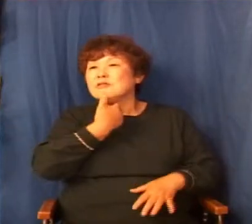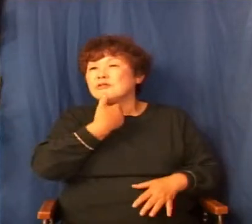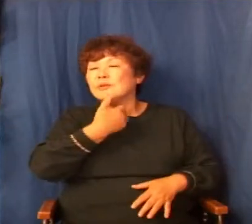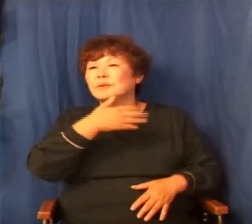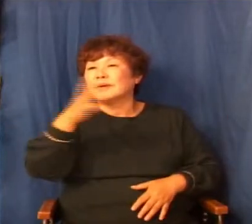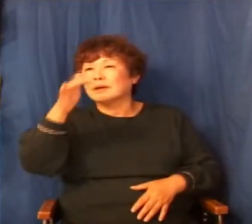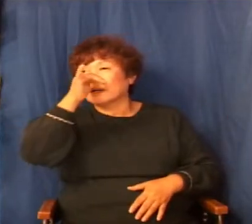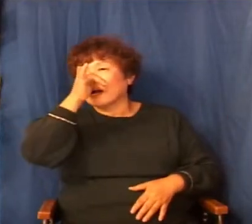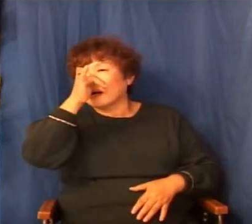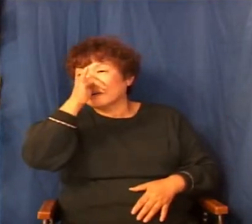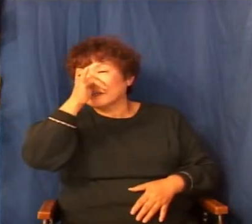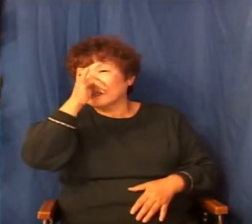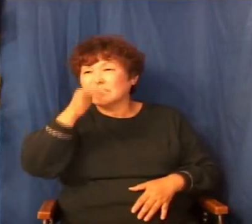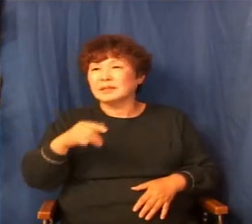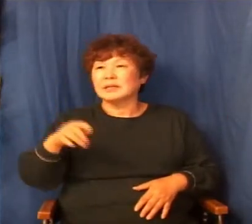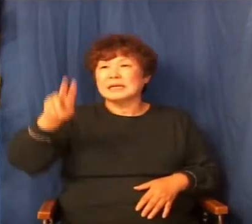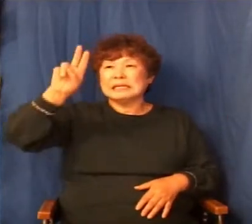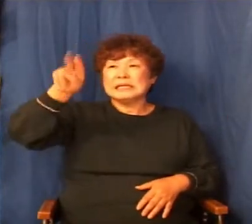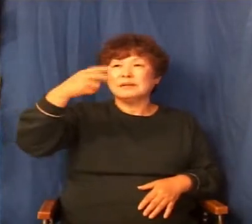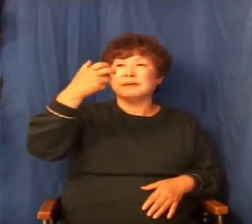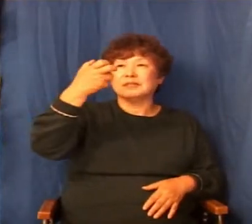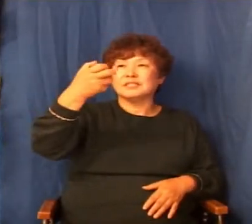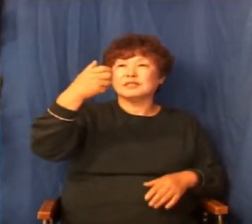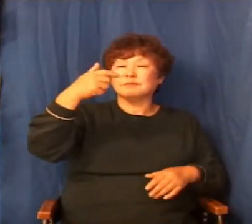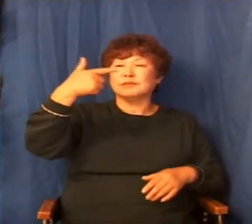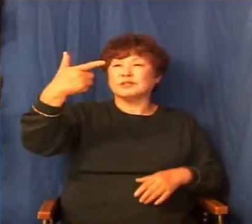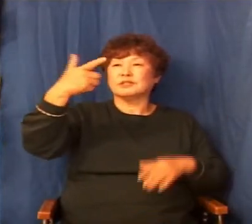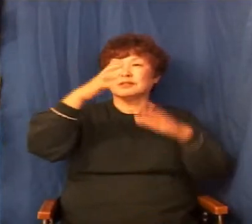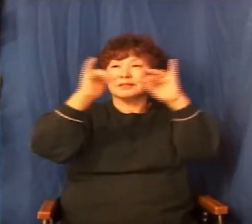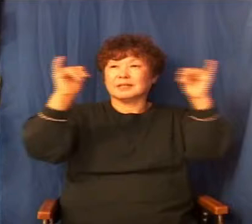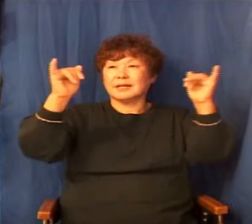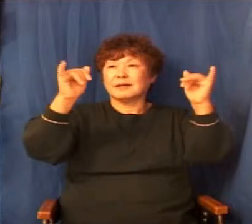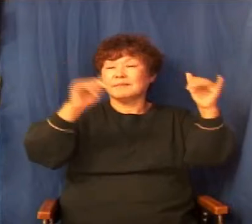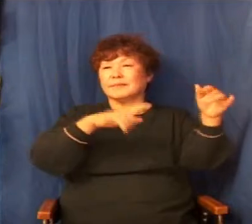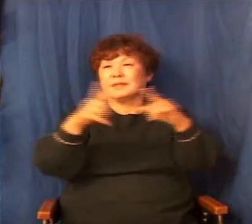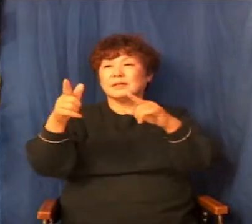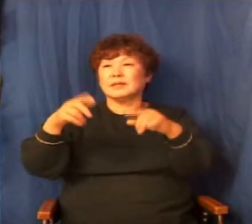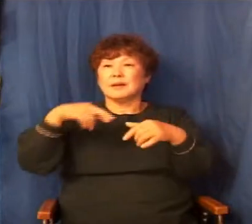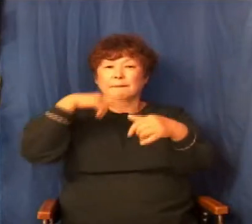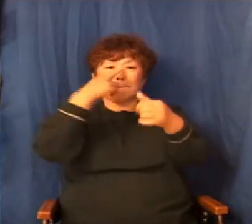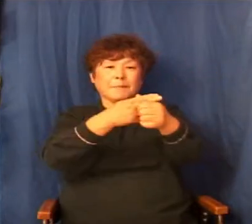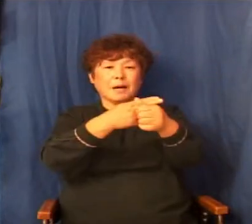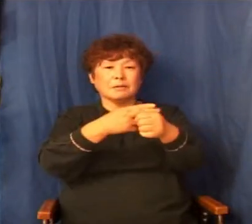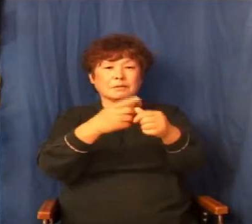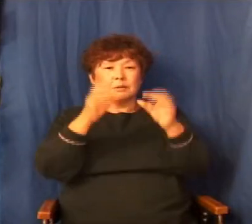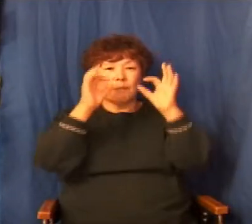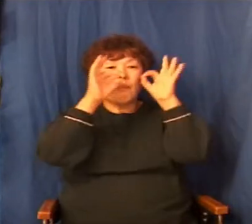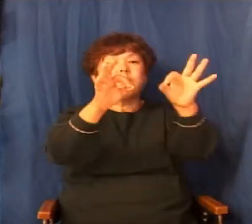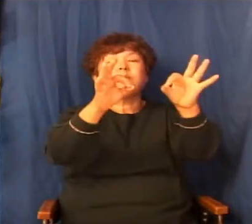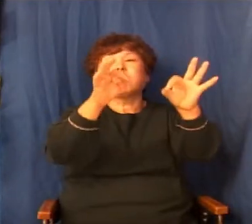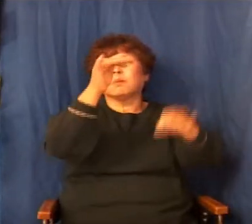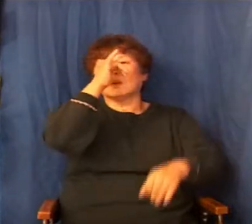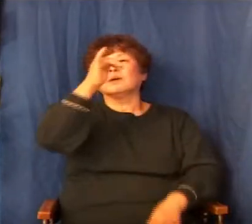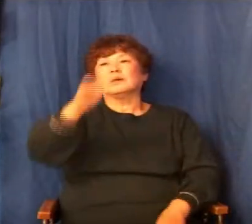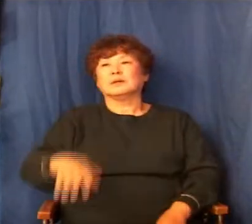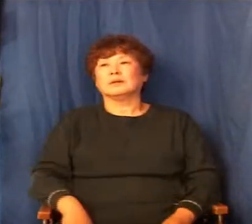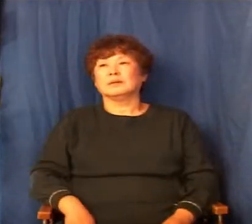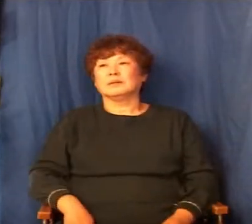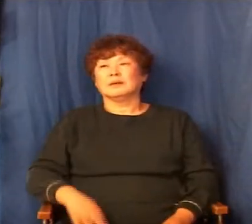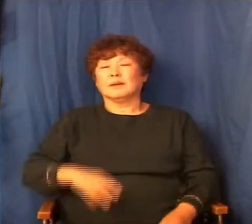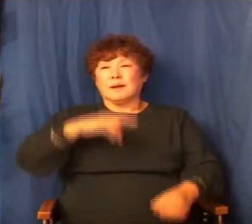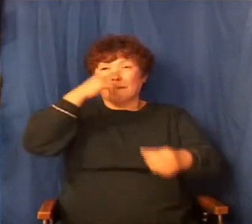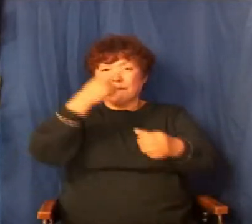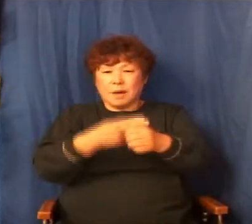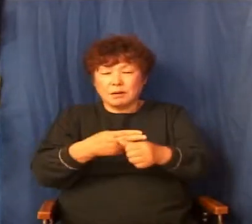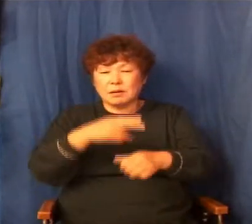가고 있는 이 276명의 사람들이 바울을 시켜보고 있다는 겁니다 바울은